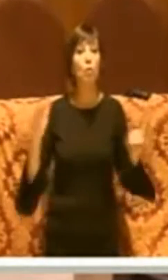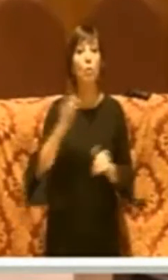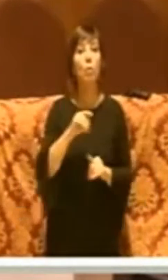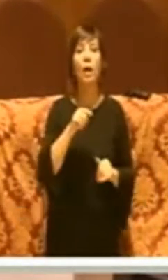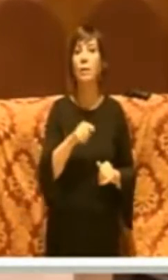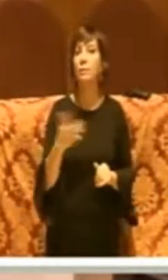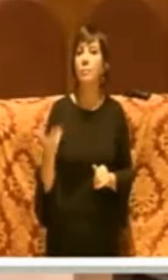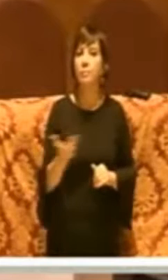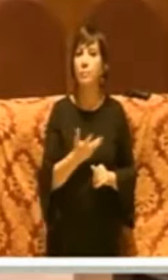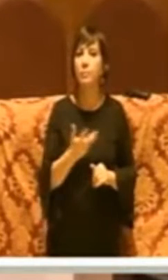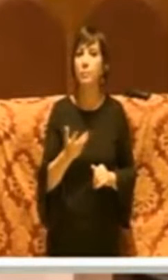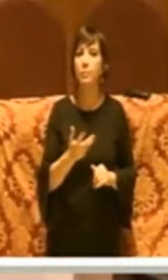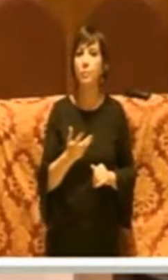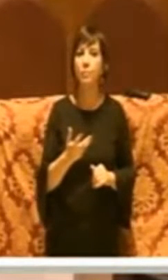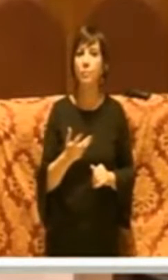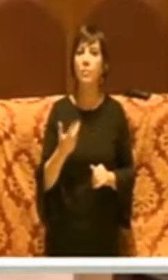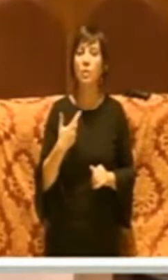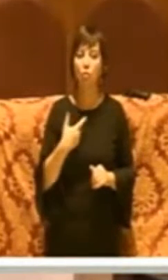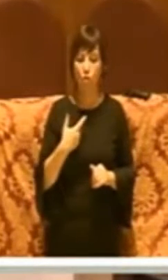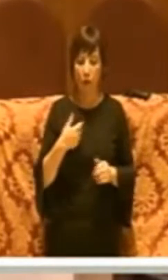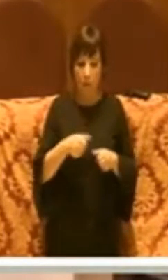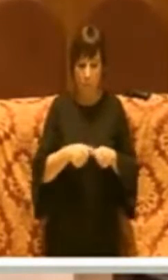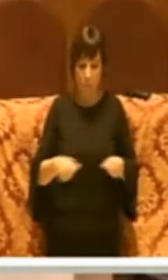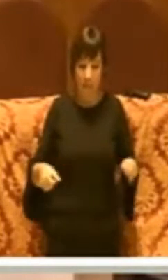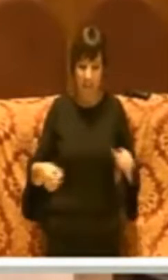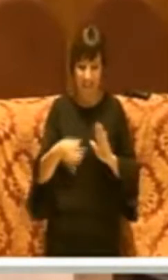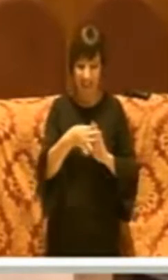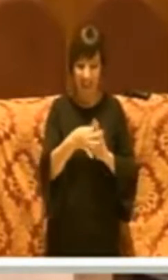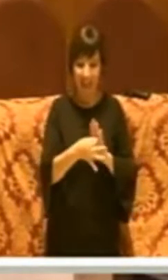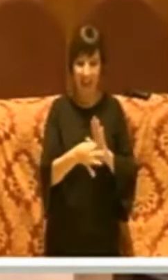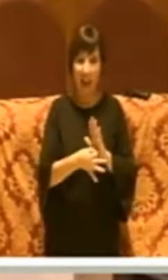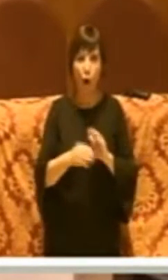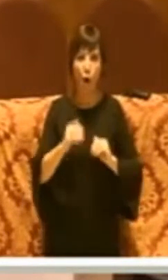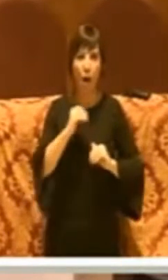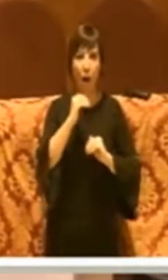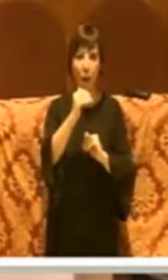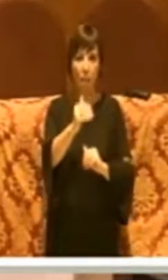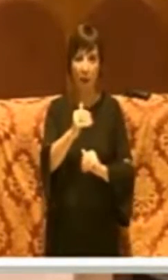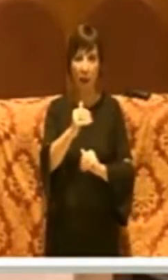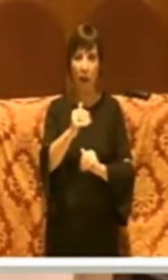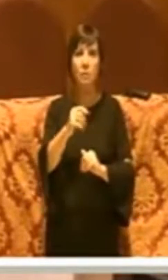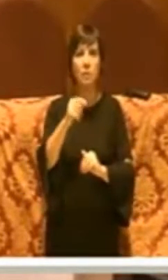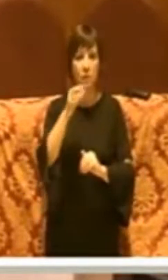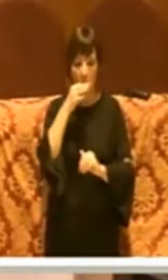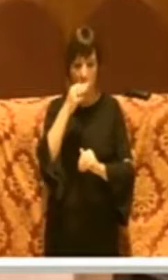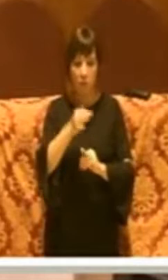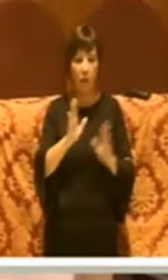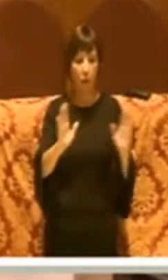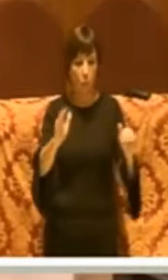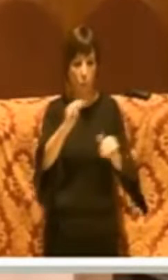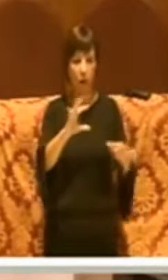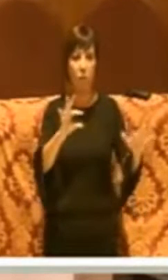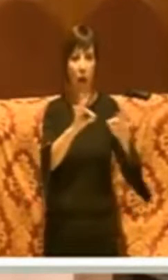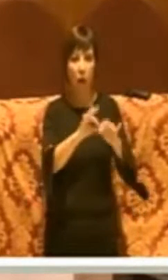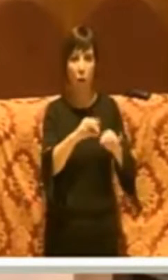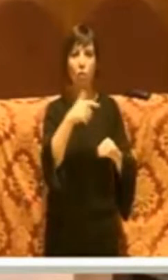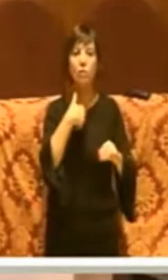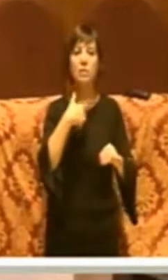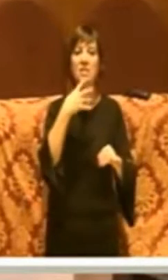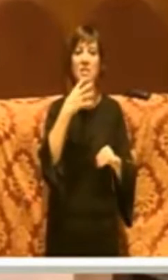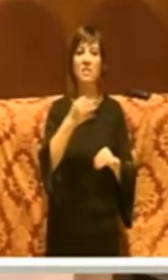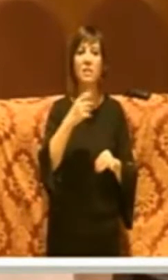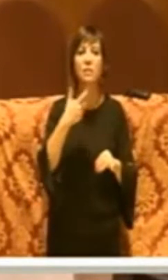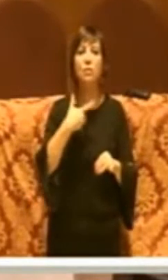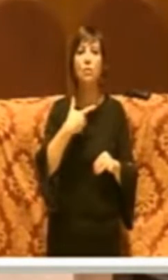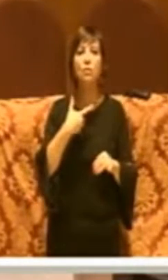del codice degli appalti, previsto dal codice degli appalti, che prevede di avere un borsellino